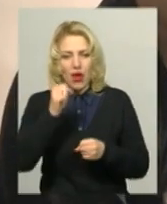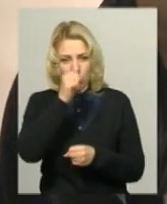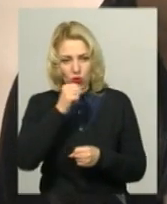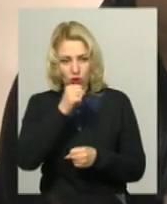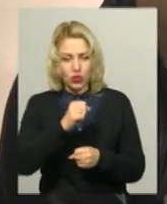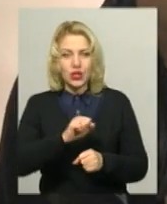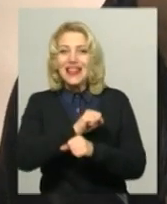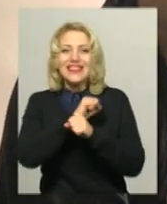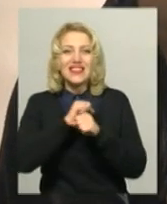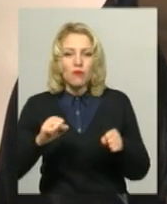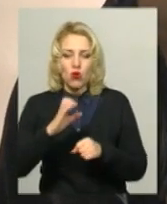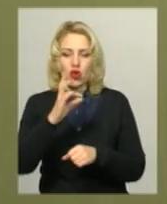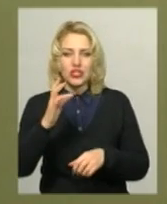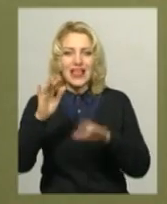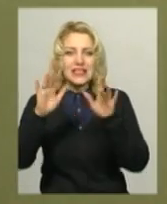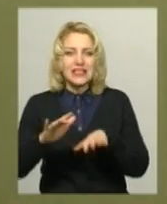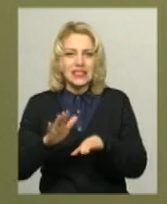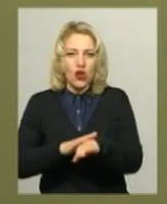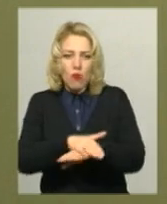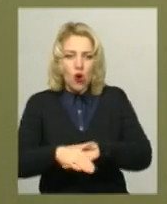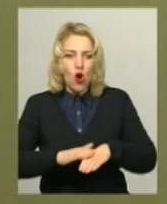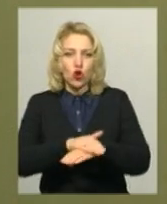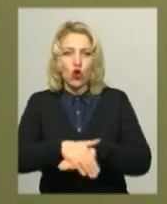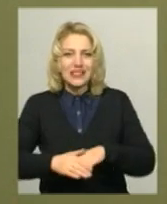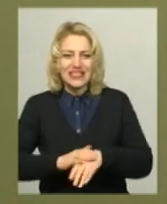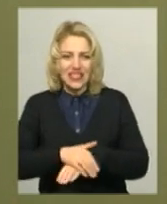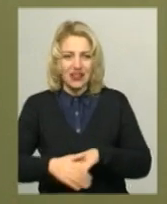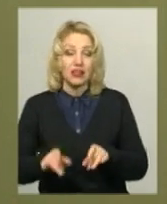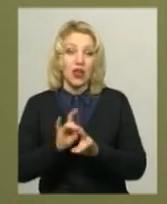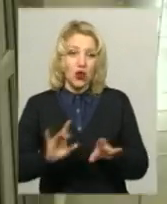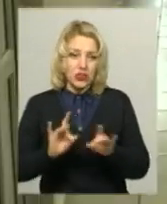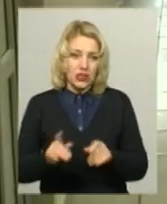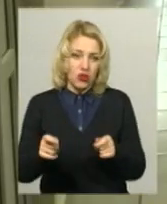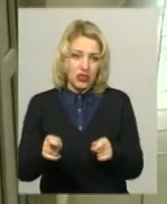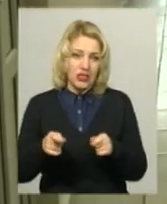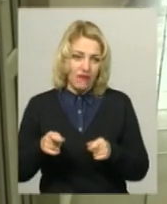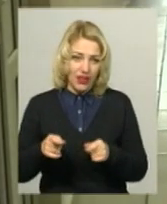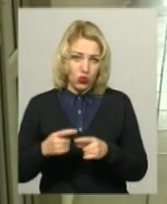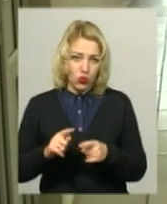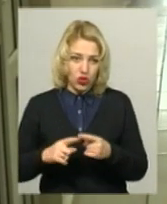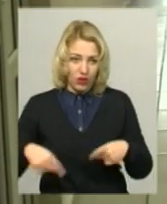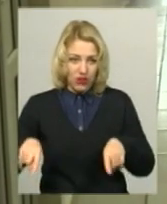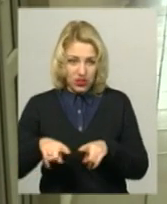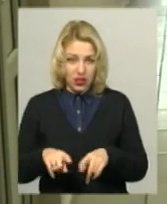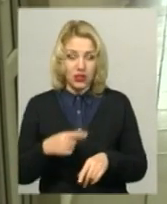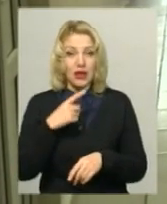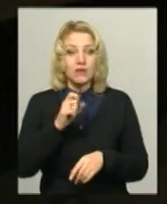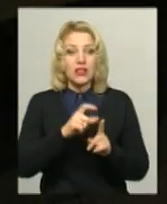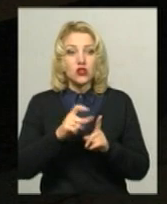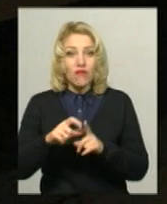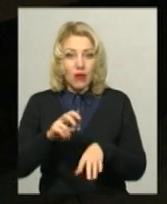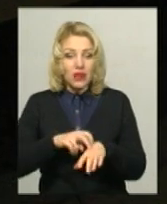снігом. Рад завідуючий опівкового відділення та термічних уражень Хмельницької обласної лікарні Олександр Гринчук. За словами лікаря,